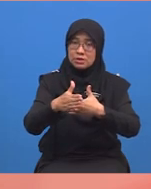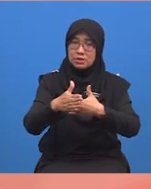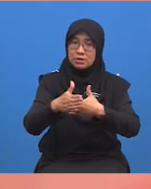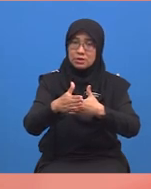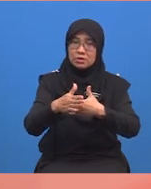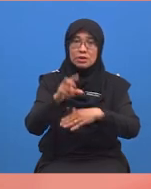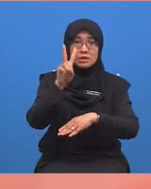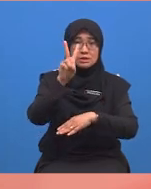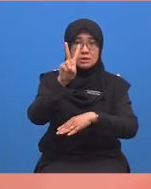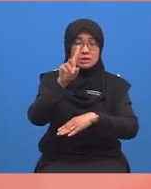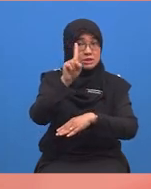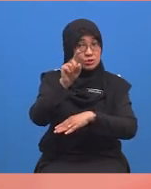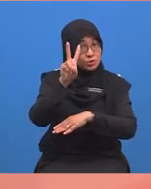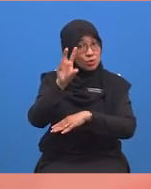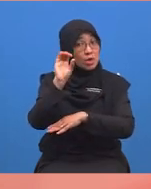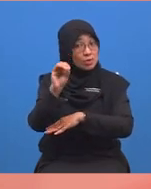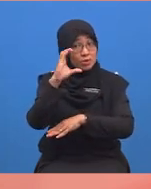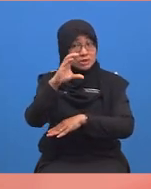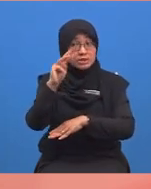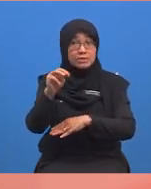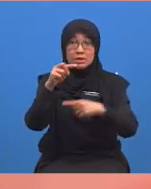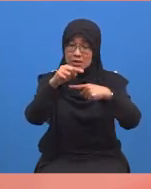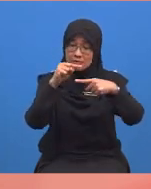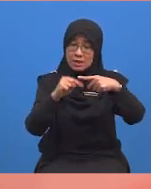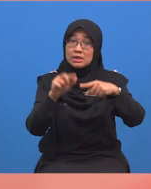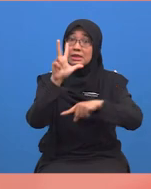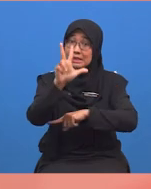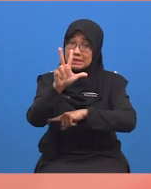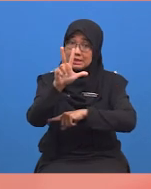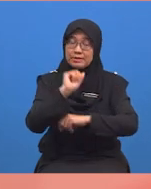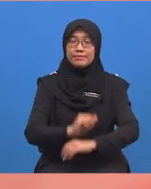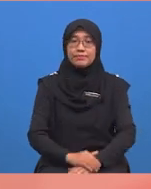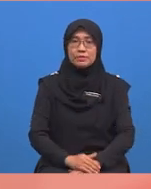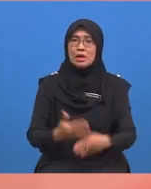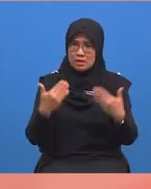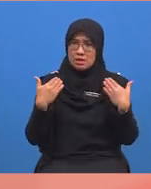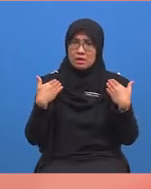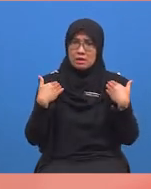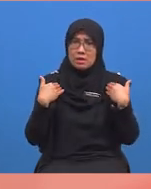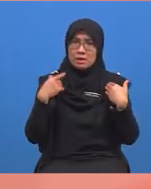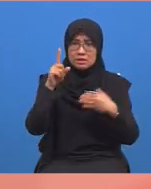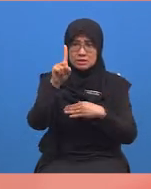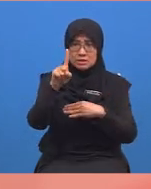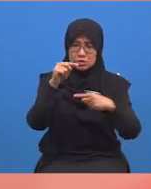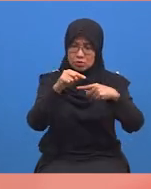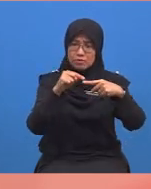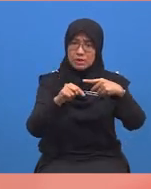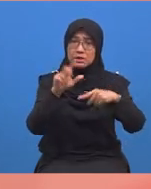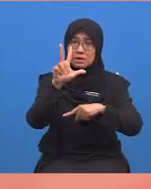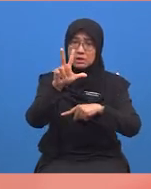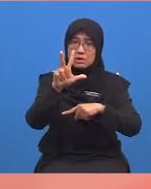120 sentimeter bahagi tiga. Adakah satu bahagi tiga